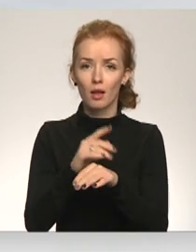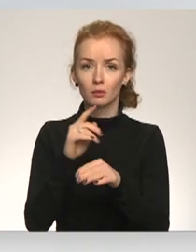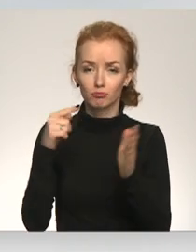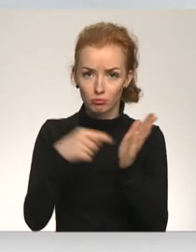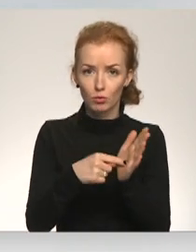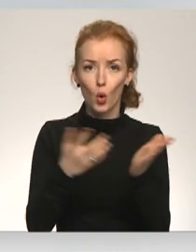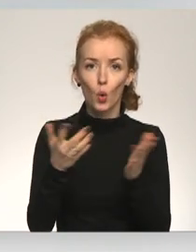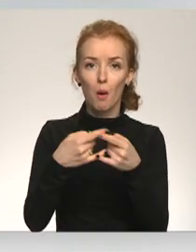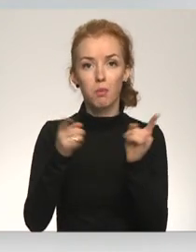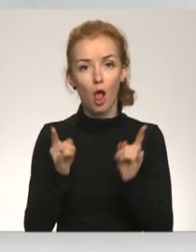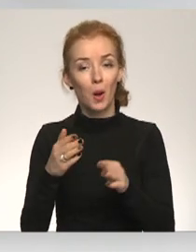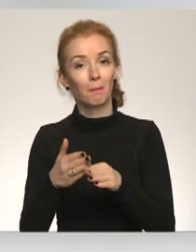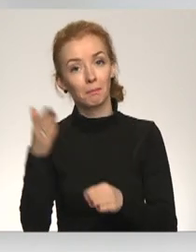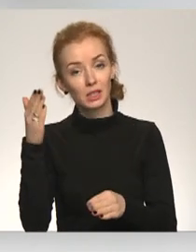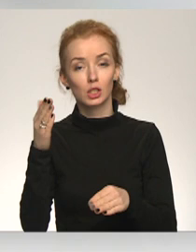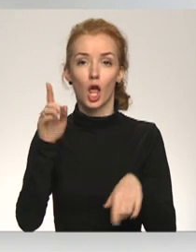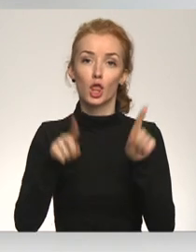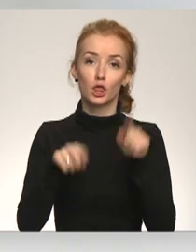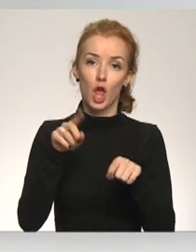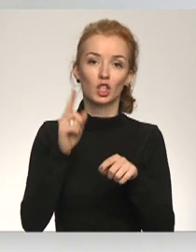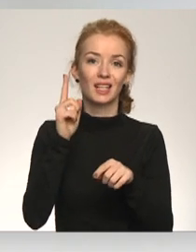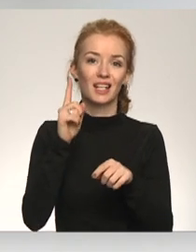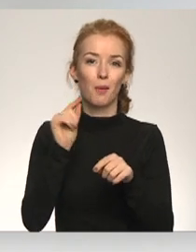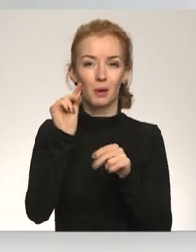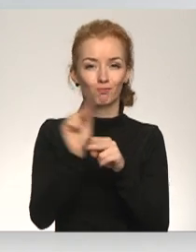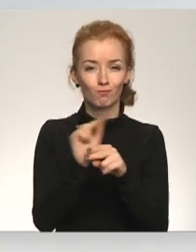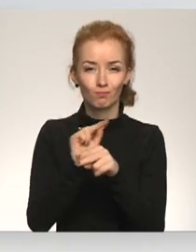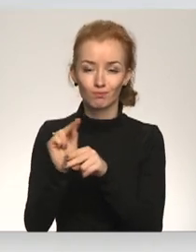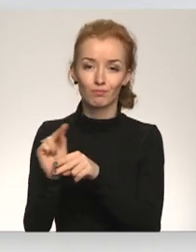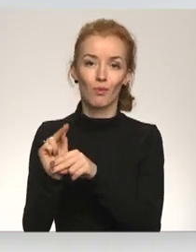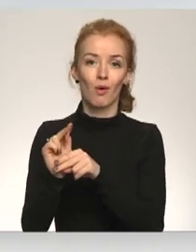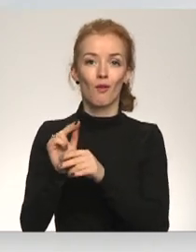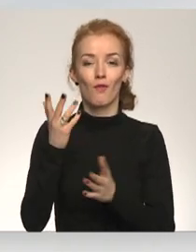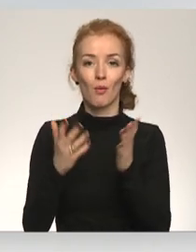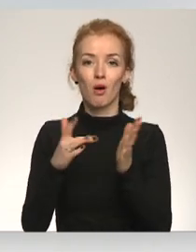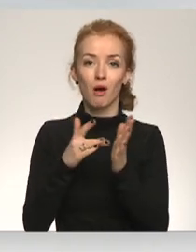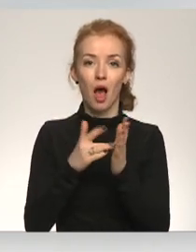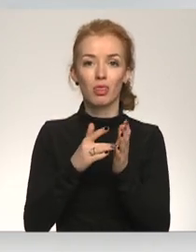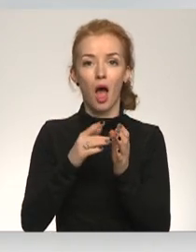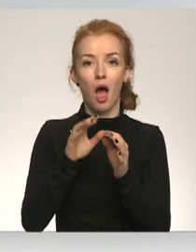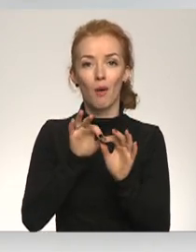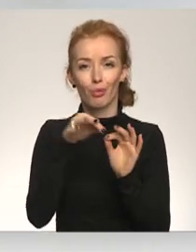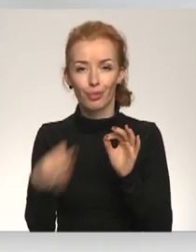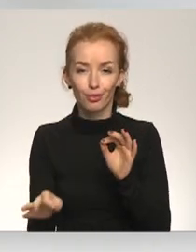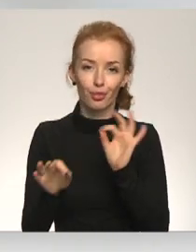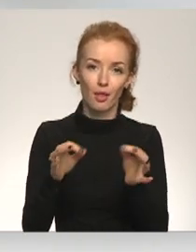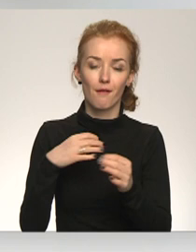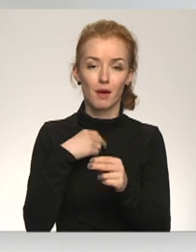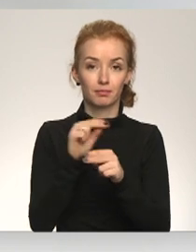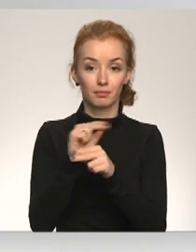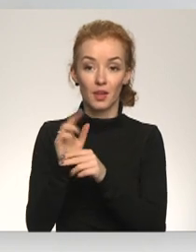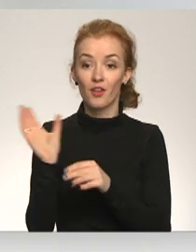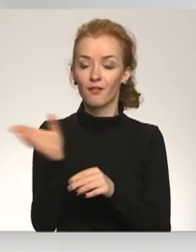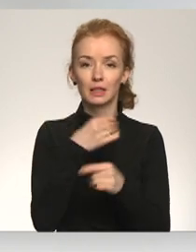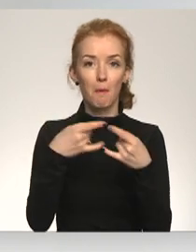ir bīstamība, kurām ir tikai vidi degradējojuši, status, kurām ir tikai kaut kāda apmetuma atdalīšanās iespēja. Vici